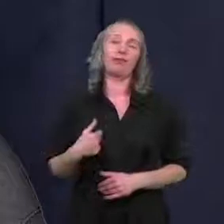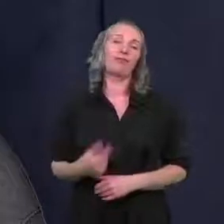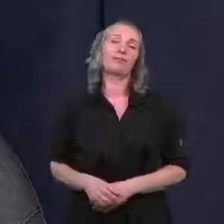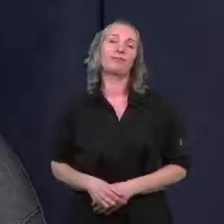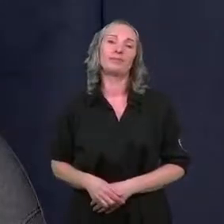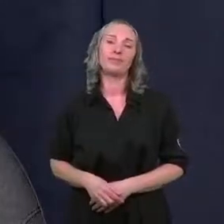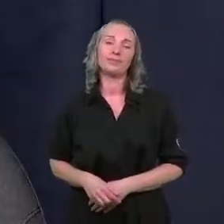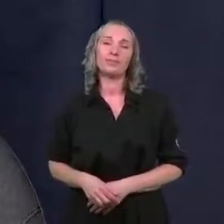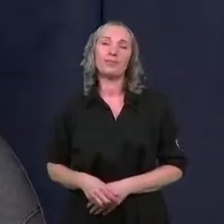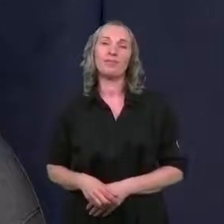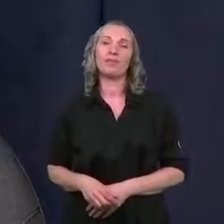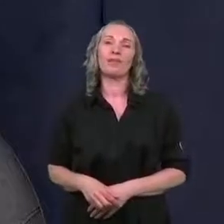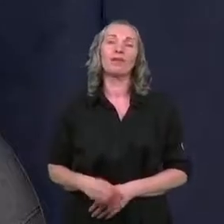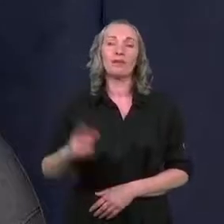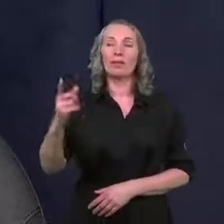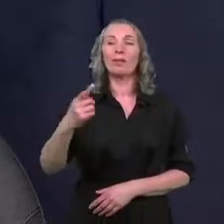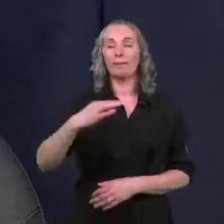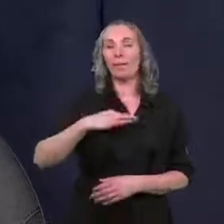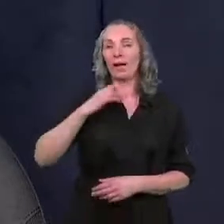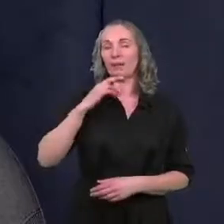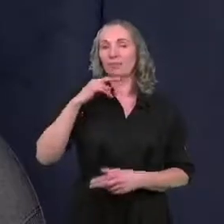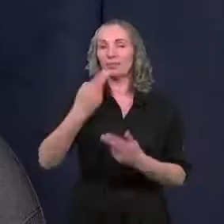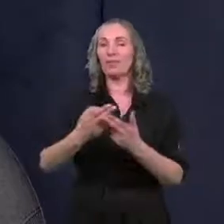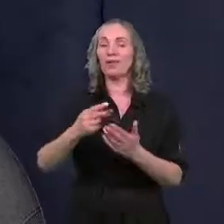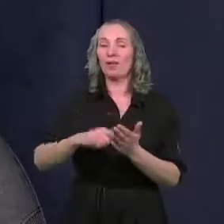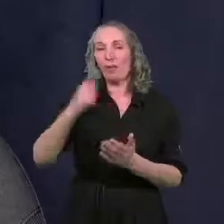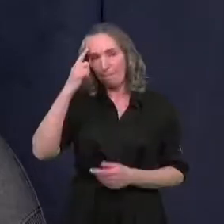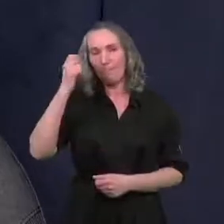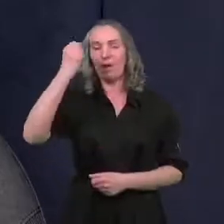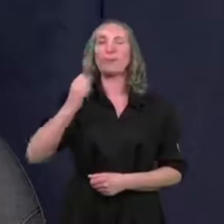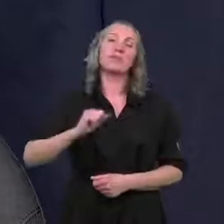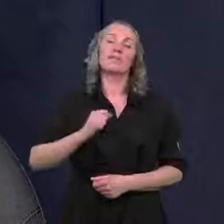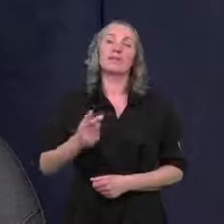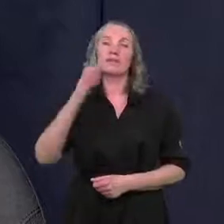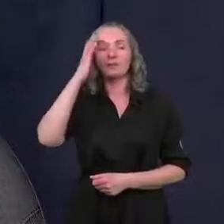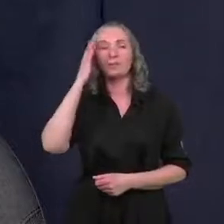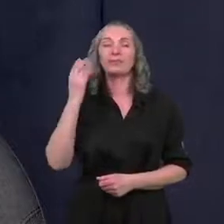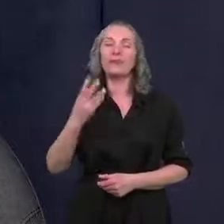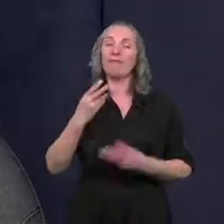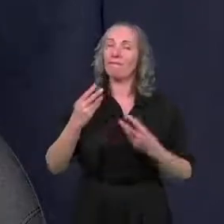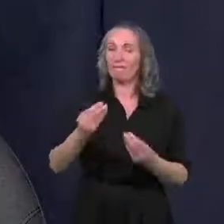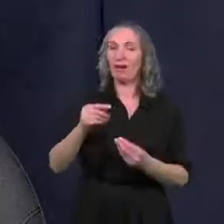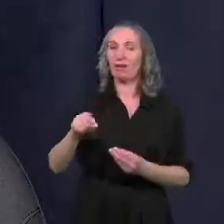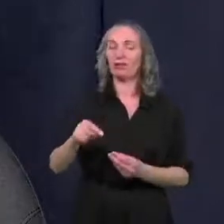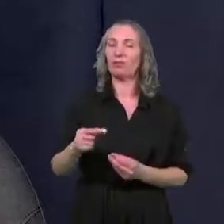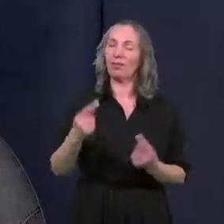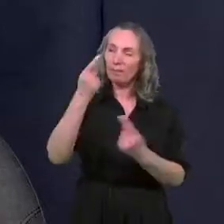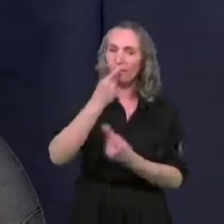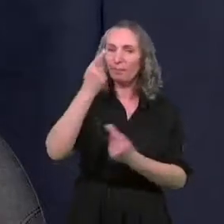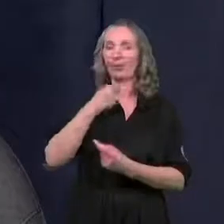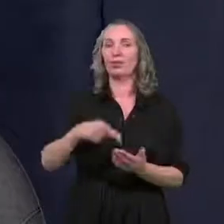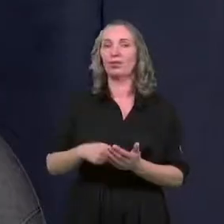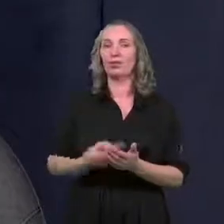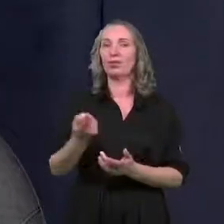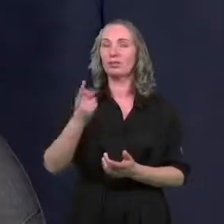widz rzeczywiście poddał znakomity pomysł, nad którym warto byłoby się zastanowić,